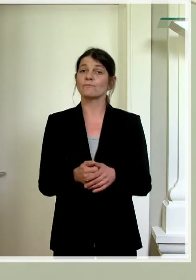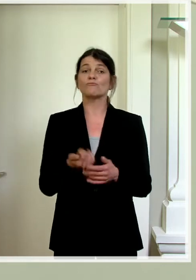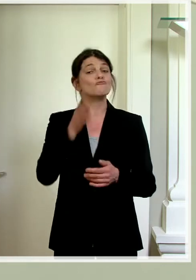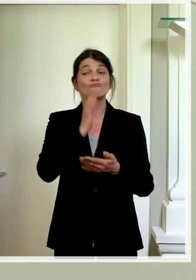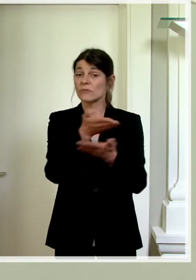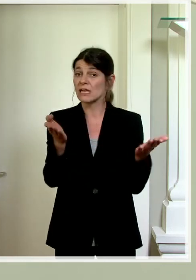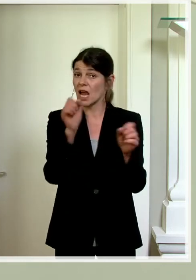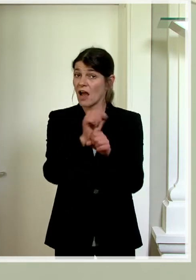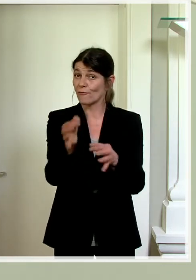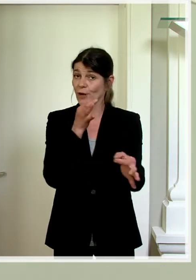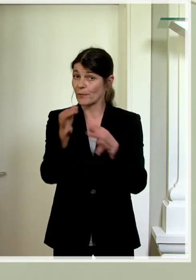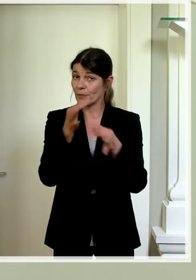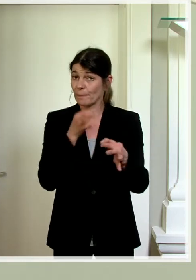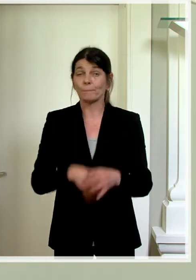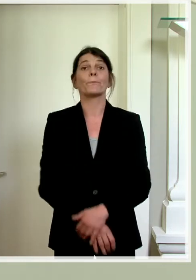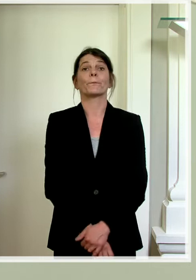Fragen zu stellen.